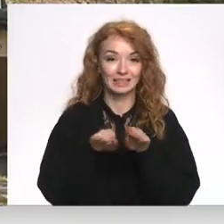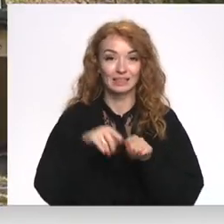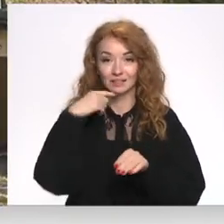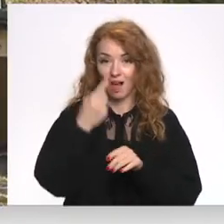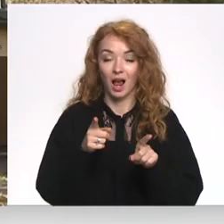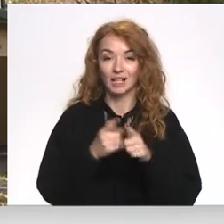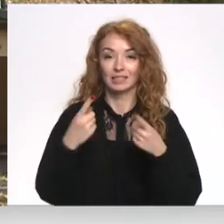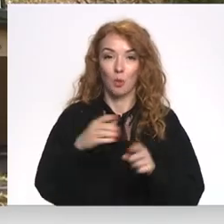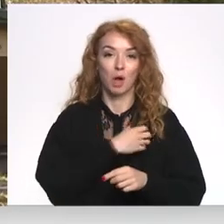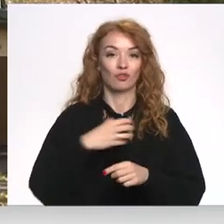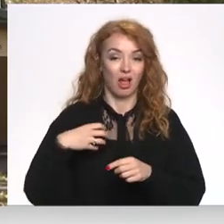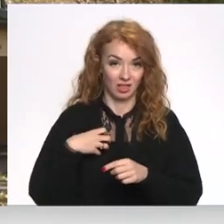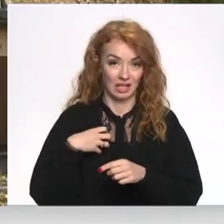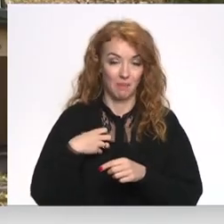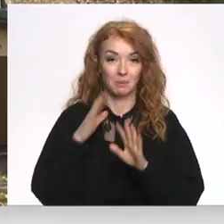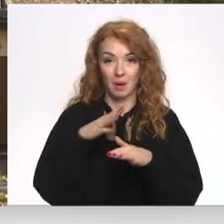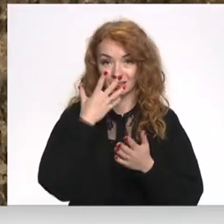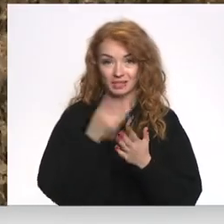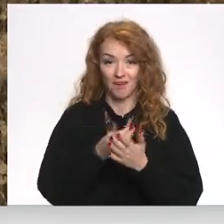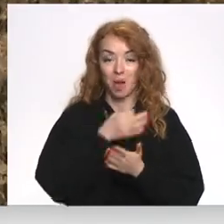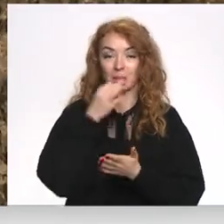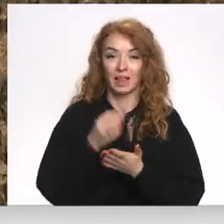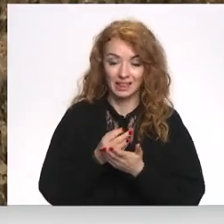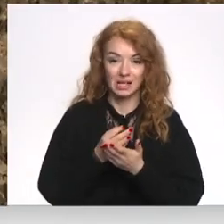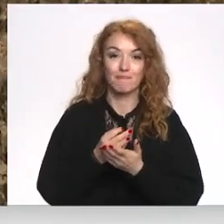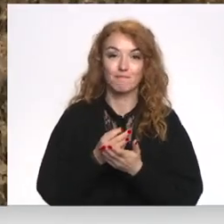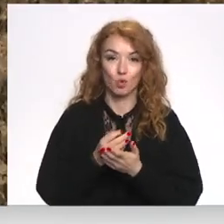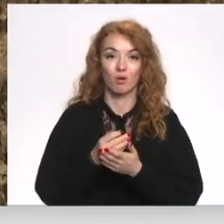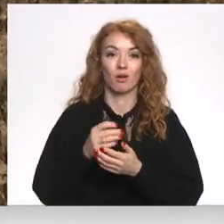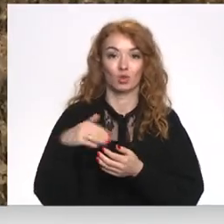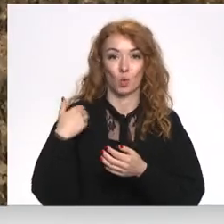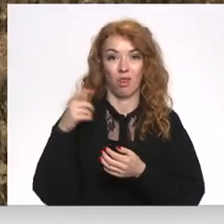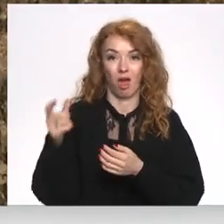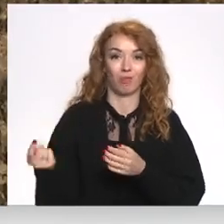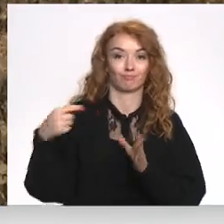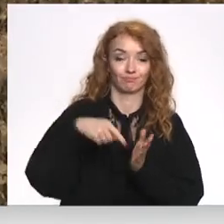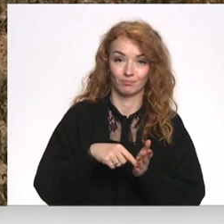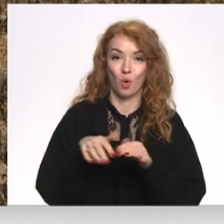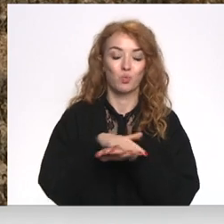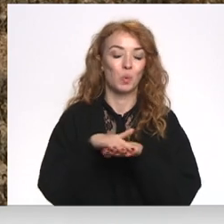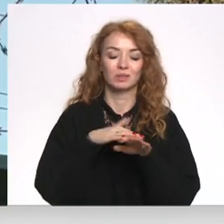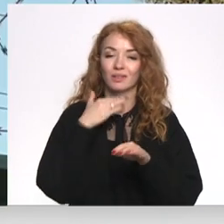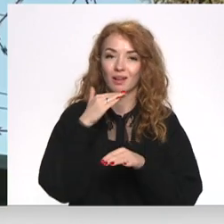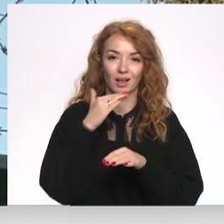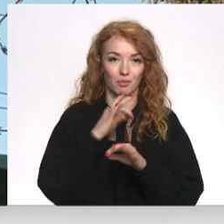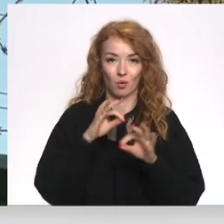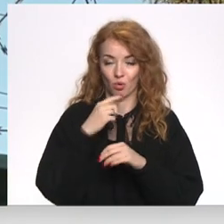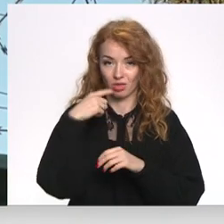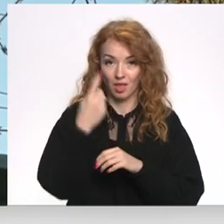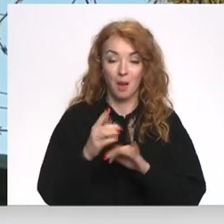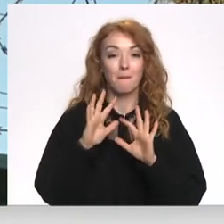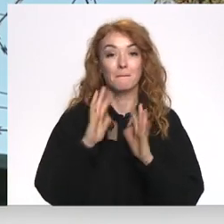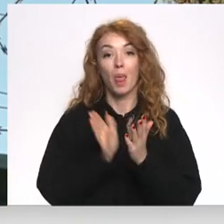arī citu pašvaldību pārstāvi, kuri par savā atbildības lokā nonākušajiem naukšā naudzēkņiem publiski gan nevēlas izteikties. Taču